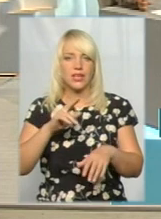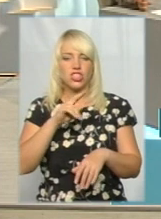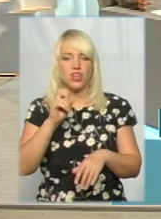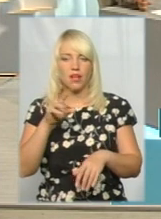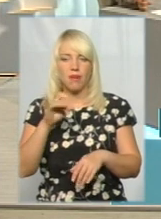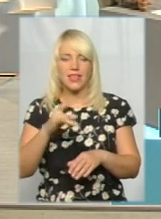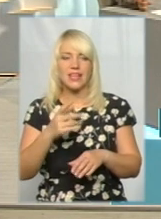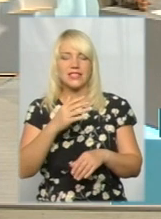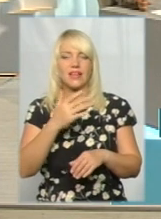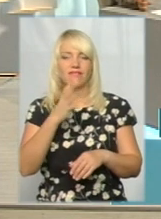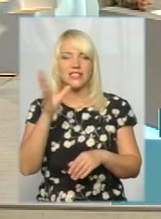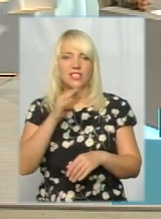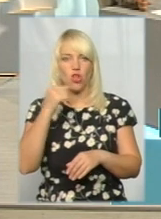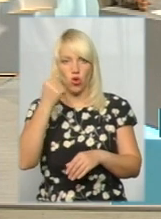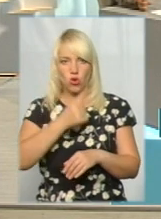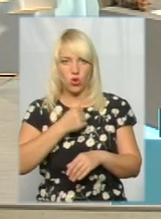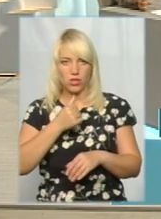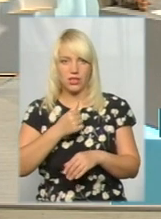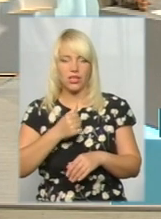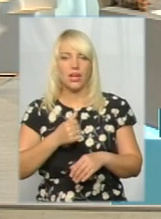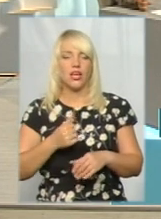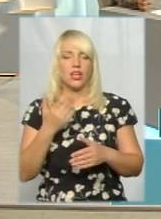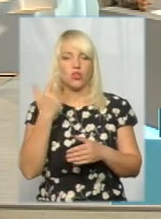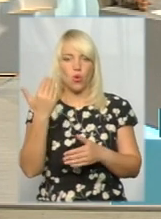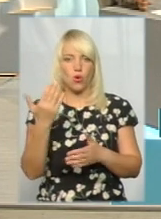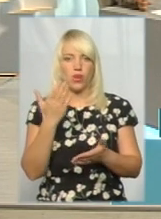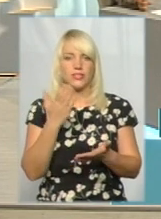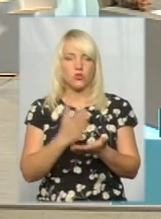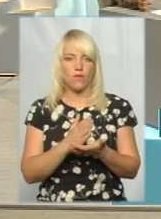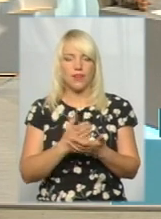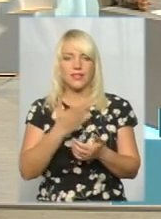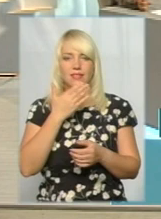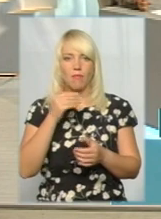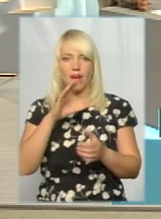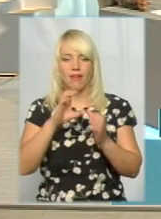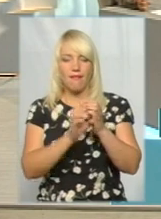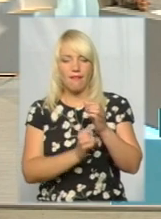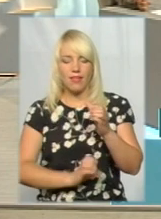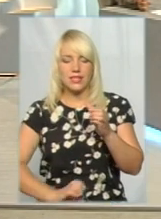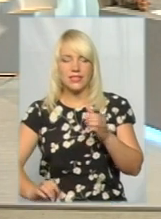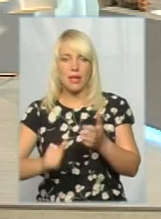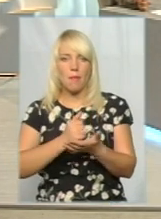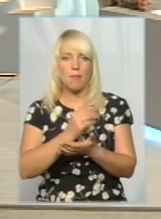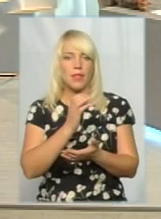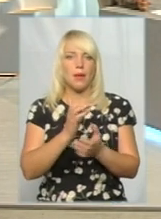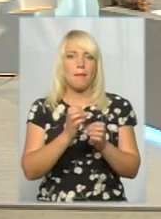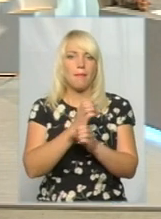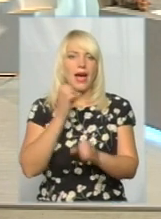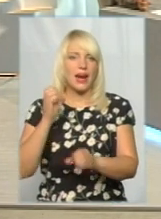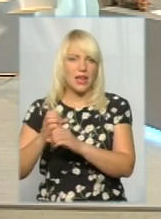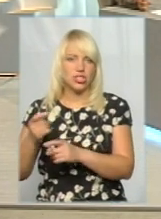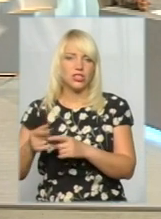всі роки його існування немає каналізаційних мереж. І минулого року розроблялася проєктно-кошторисна